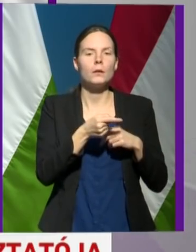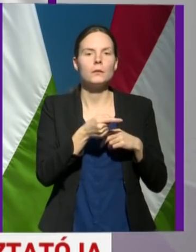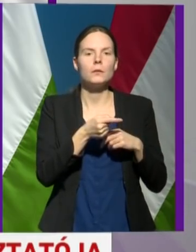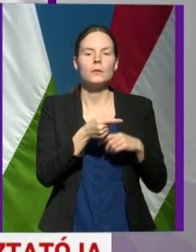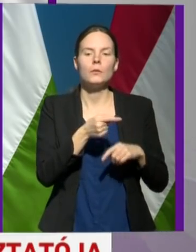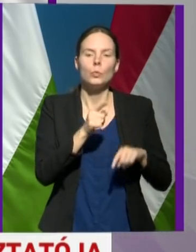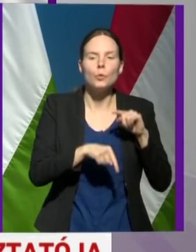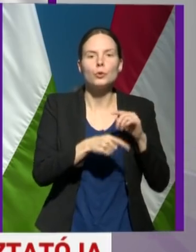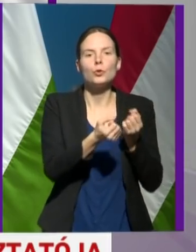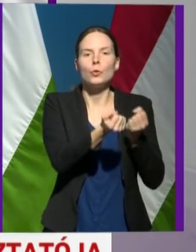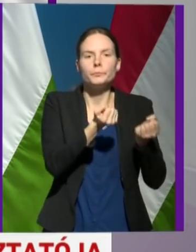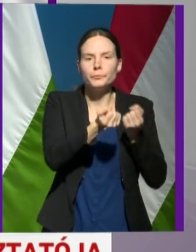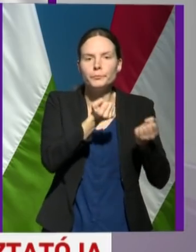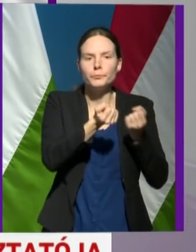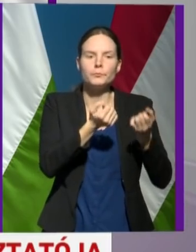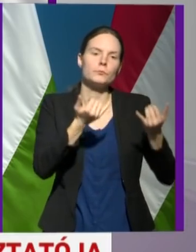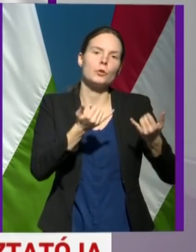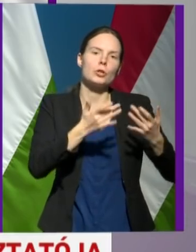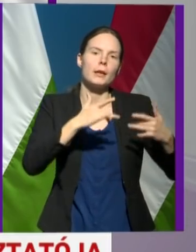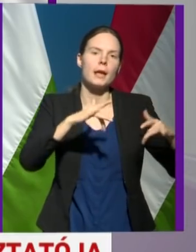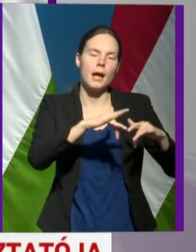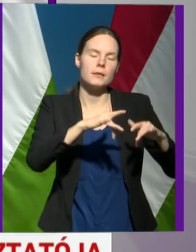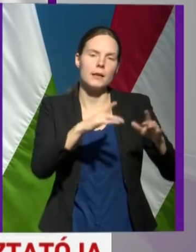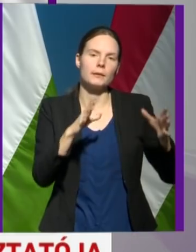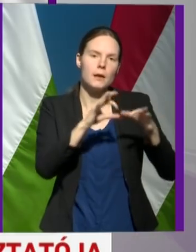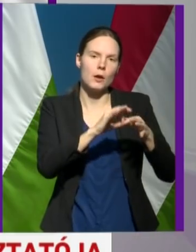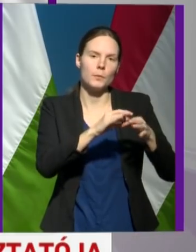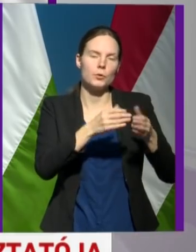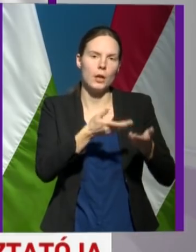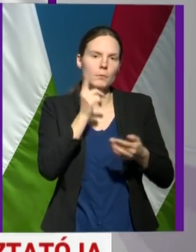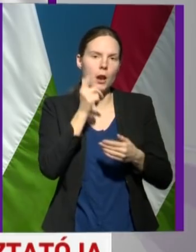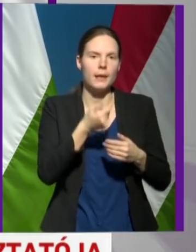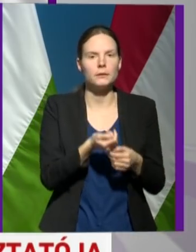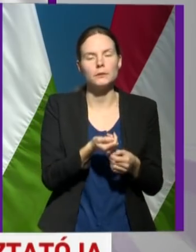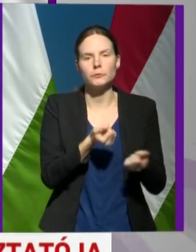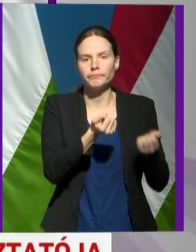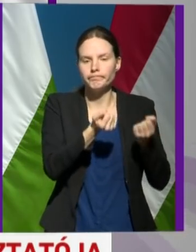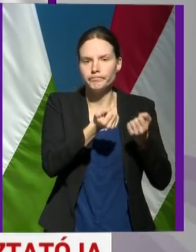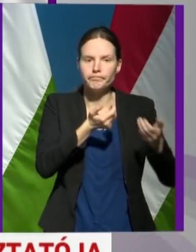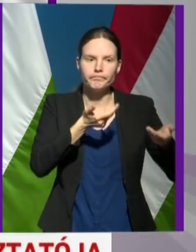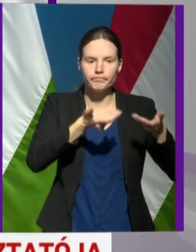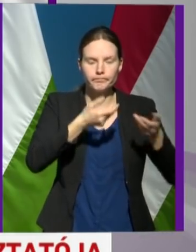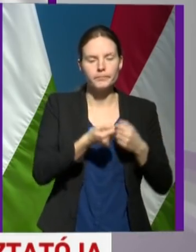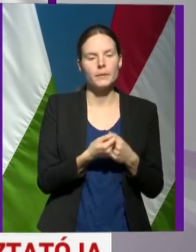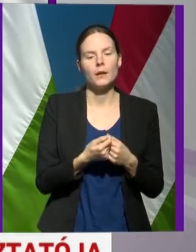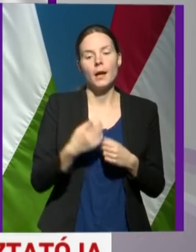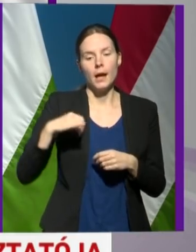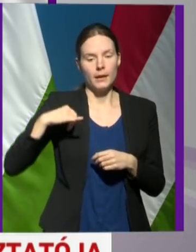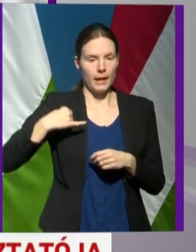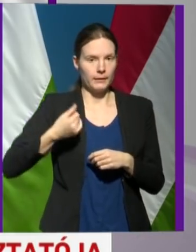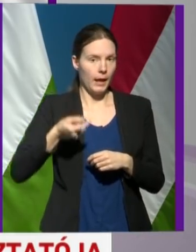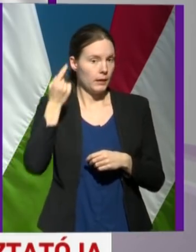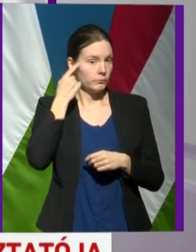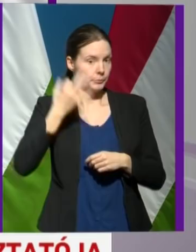simítások a jelenlegi helyzetre, járványügyi helyzetre vonatkozóan megtörténnek. Mivel reggel mi ezt a